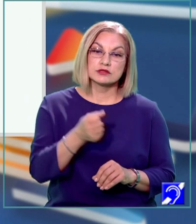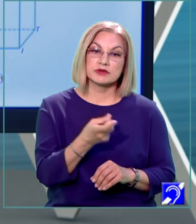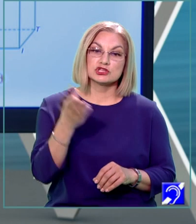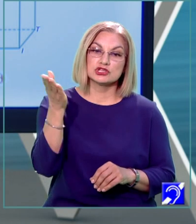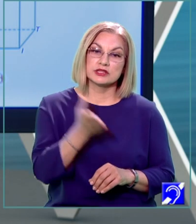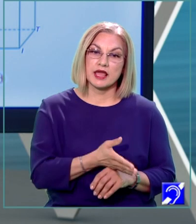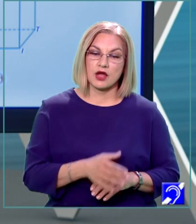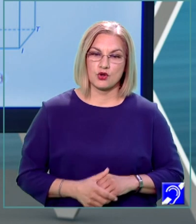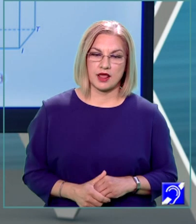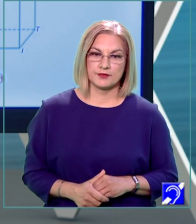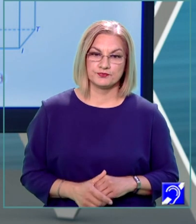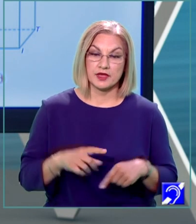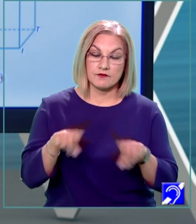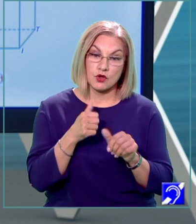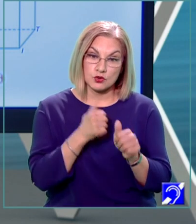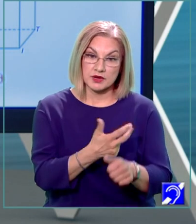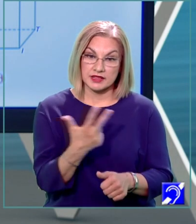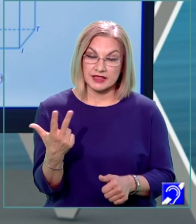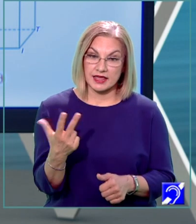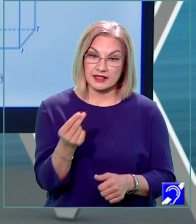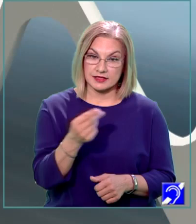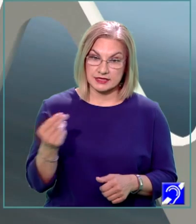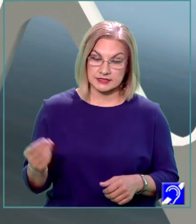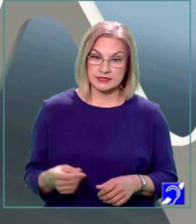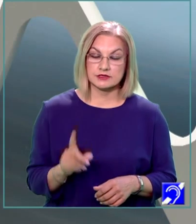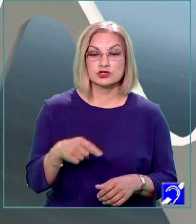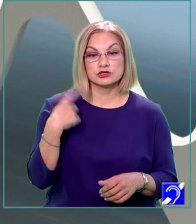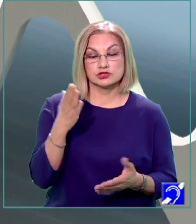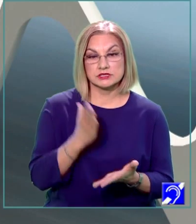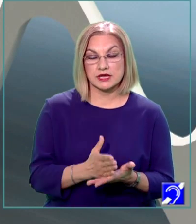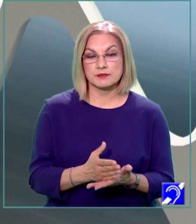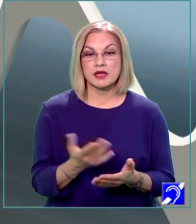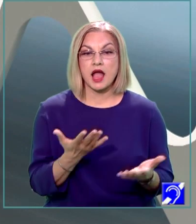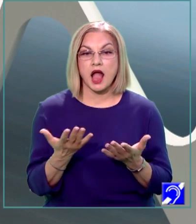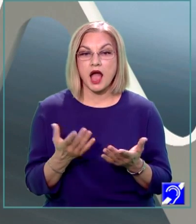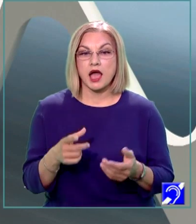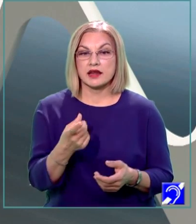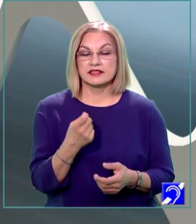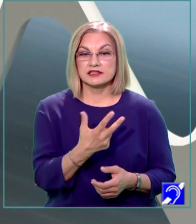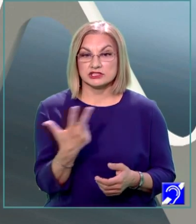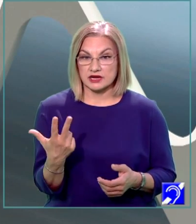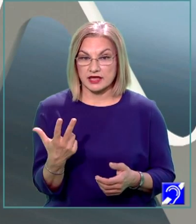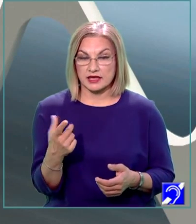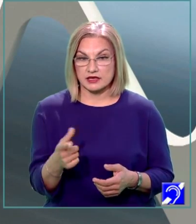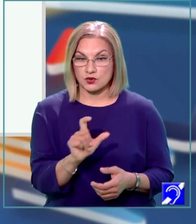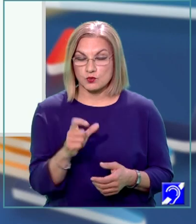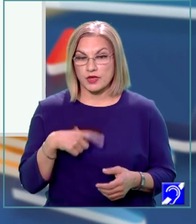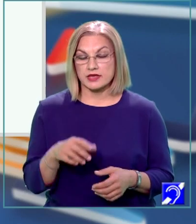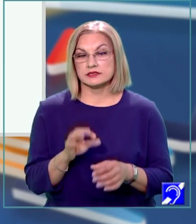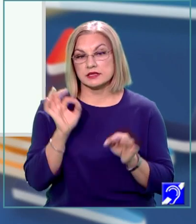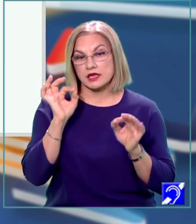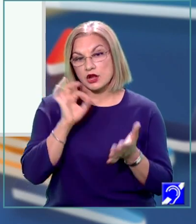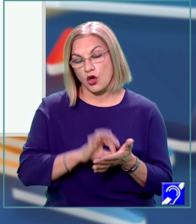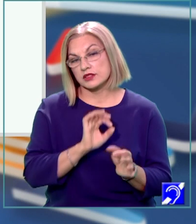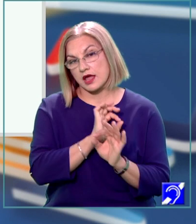diagonale. Urmăriți cele trei figuri și stabiliți care dintre cele trei cuburi este notat corect. Vrem